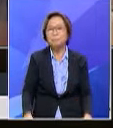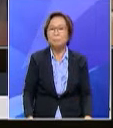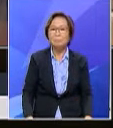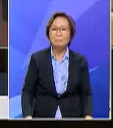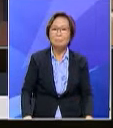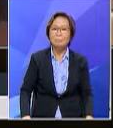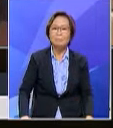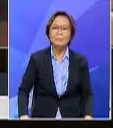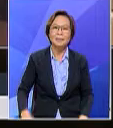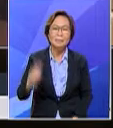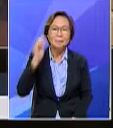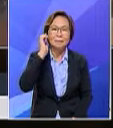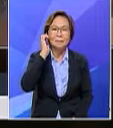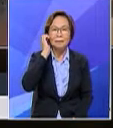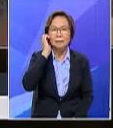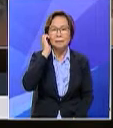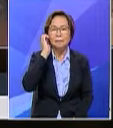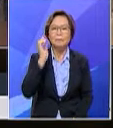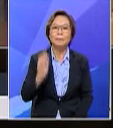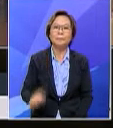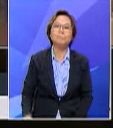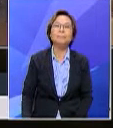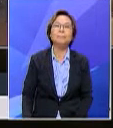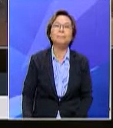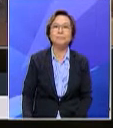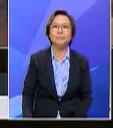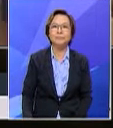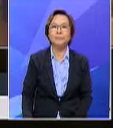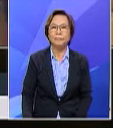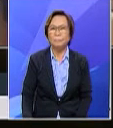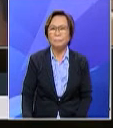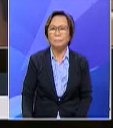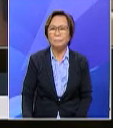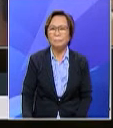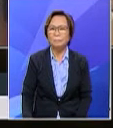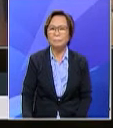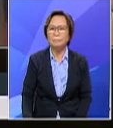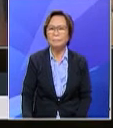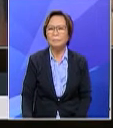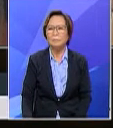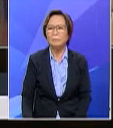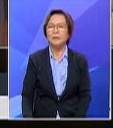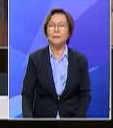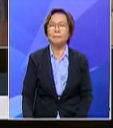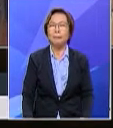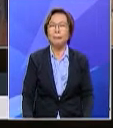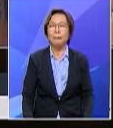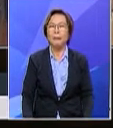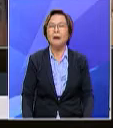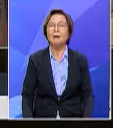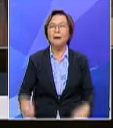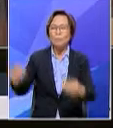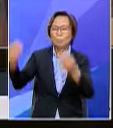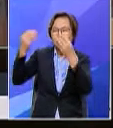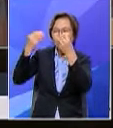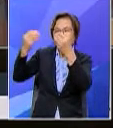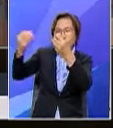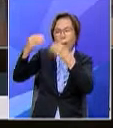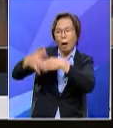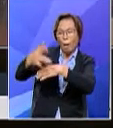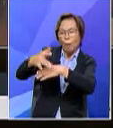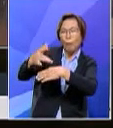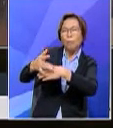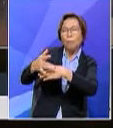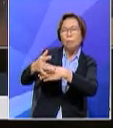Alhamdulillah Terima Datuk dan juga kita panggil Abah Razin kita yang sangat beribad tujuh ajar setelahnya laku awal